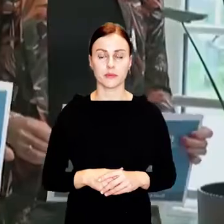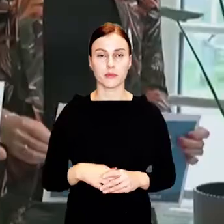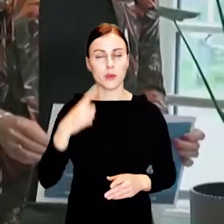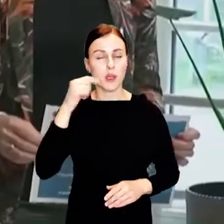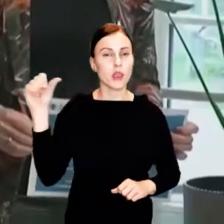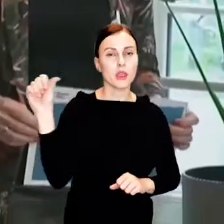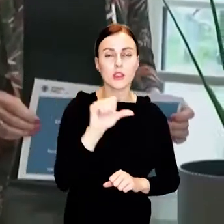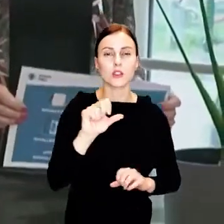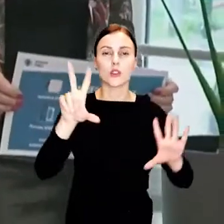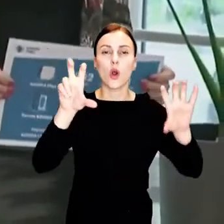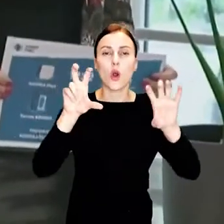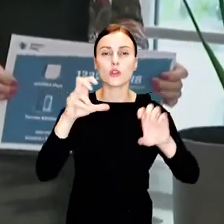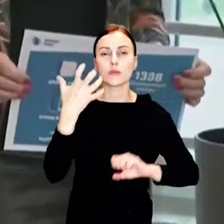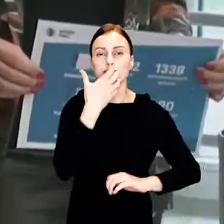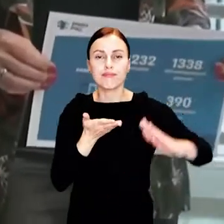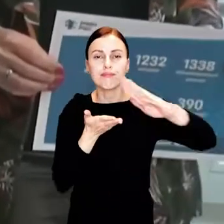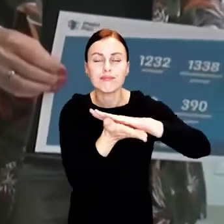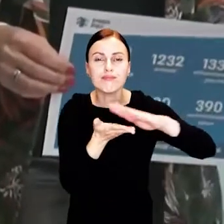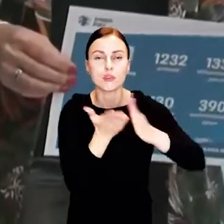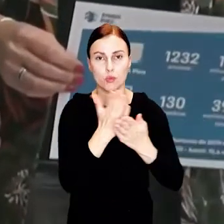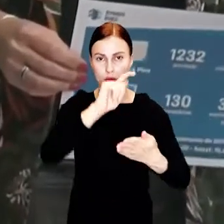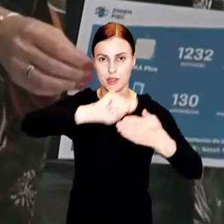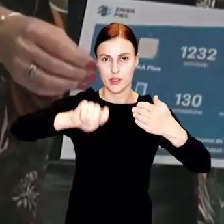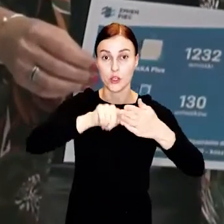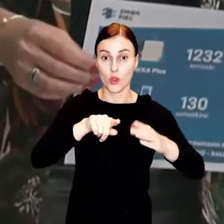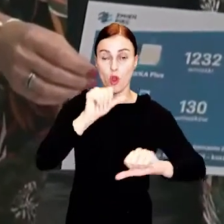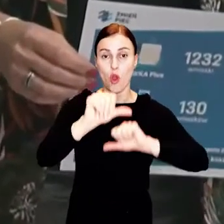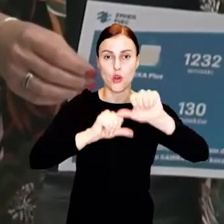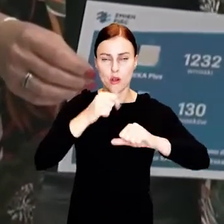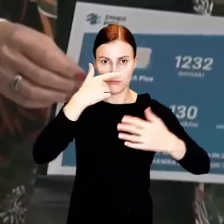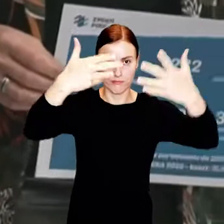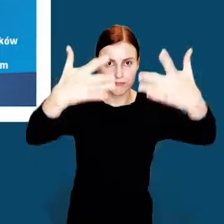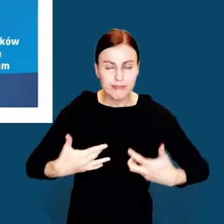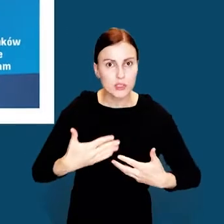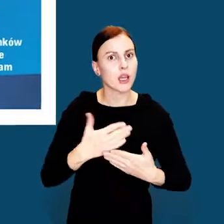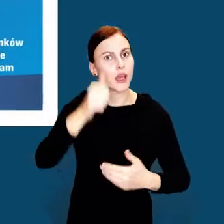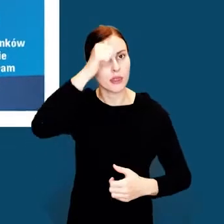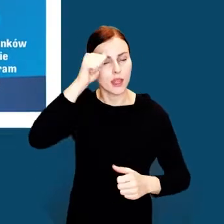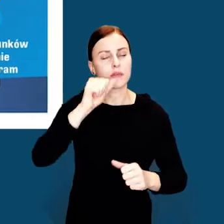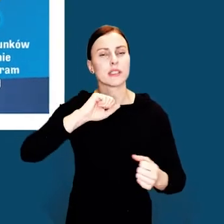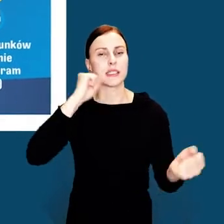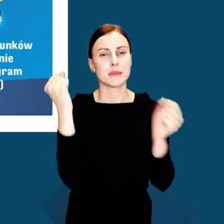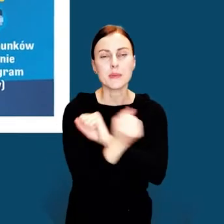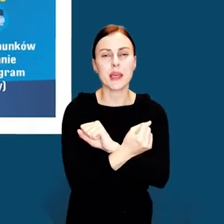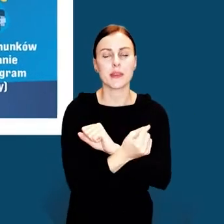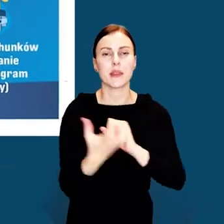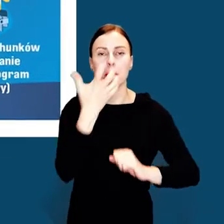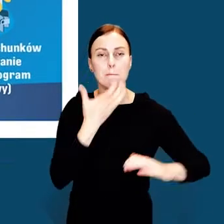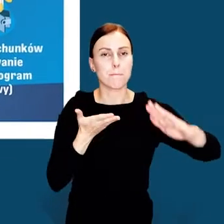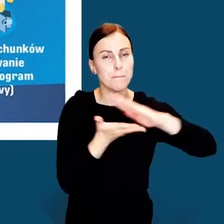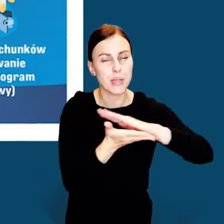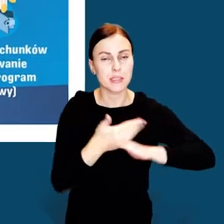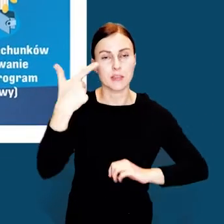1800 kopciuchów zlikwidowanych to tegoroczny bilans akcji Zmień Piec. 2021 będzie